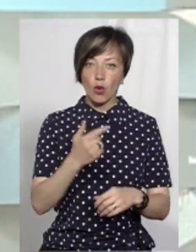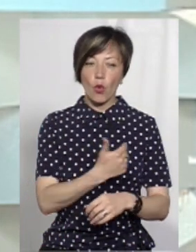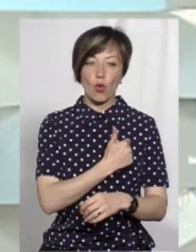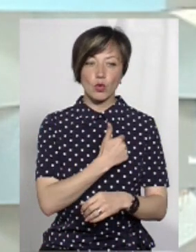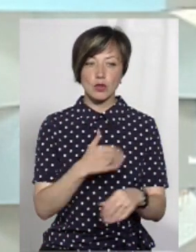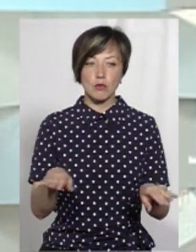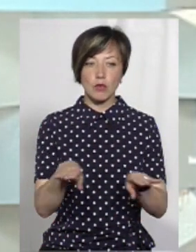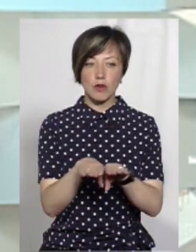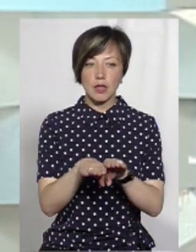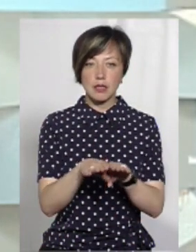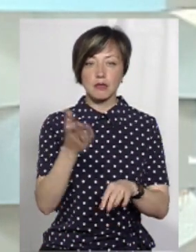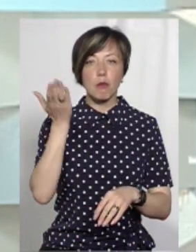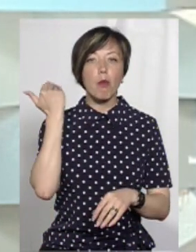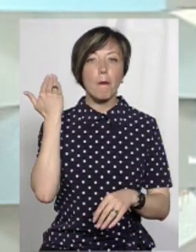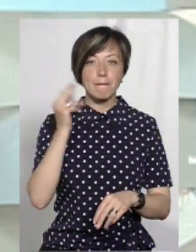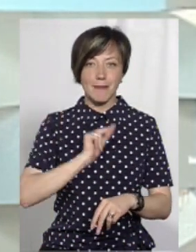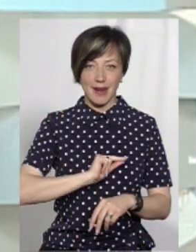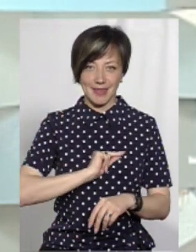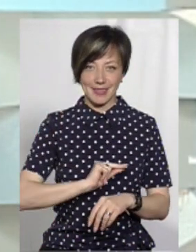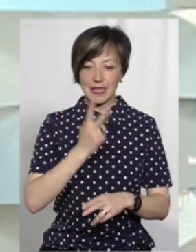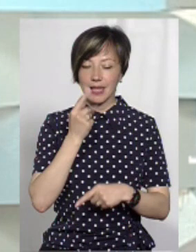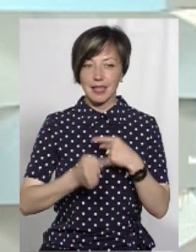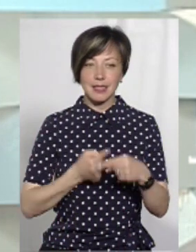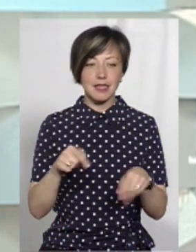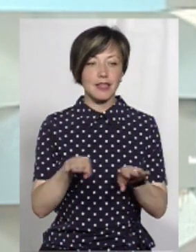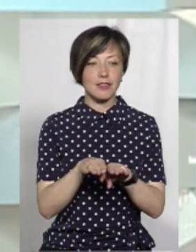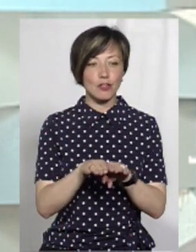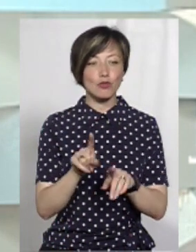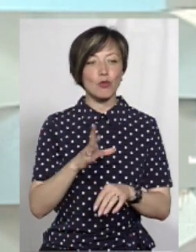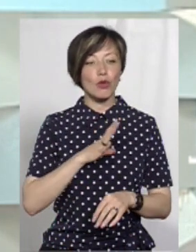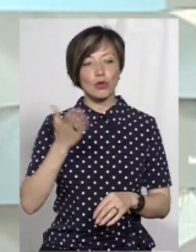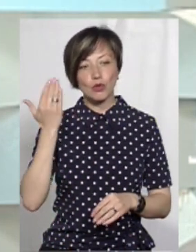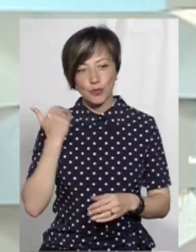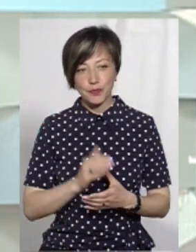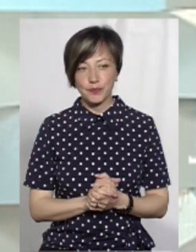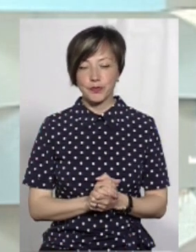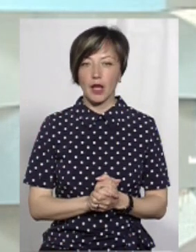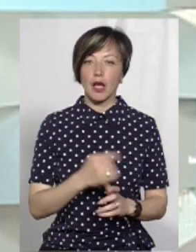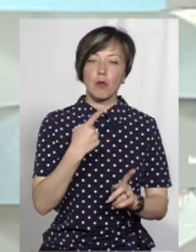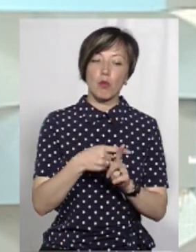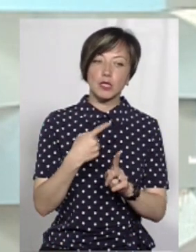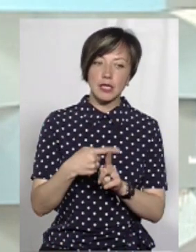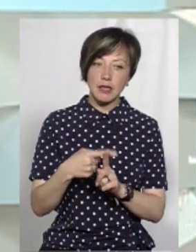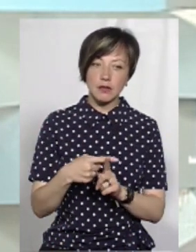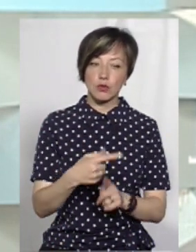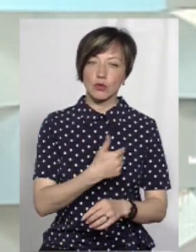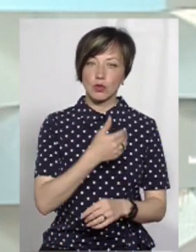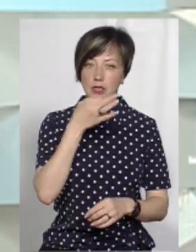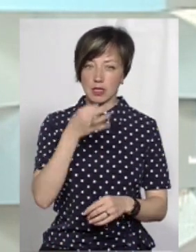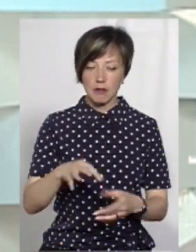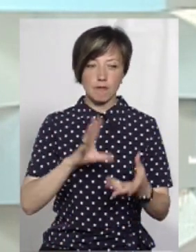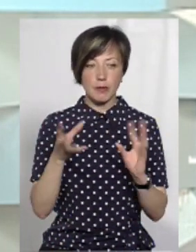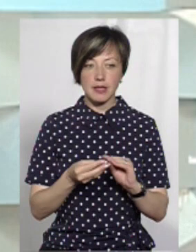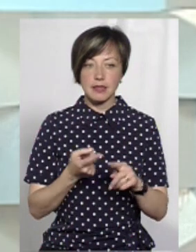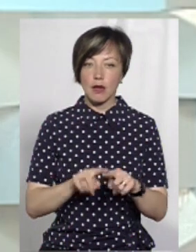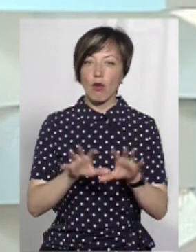порівняти його з попередниками. У нас так, як традиція, завжди рівняють, а що ж було. Із позитивного хотілося б відзначити, що, в